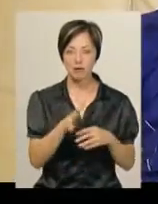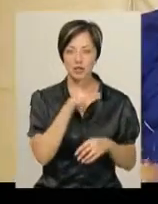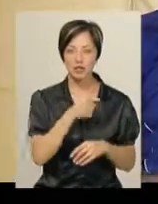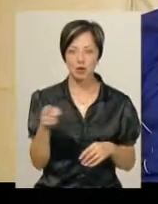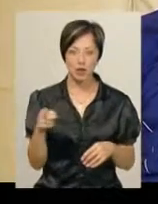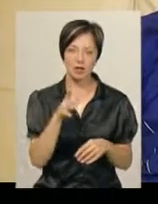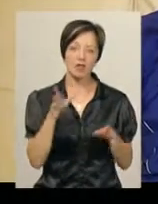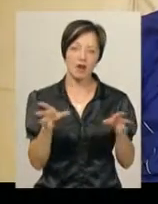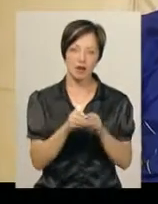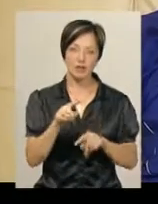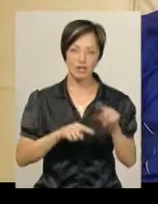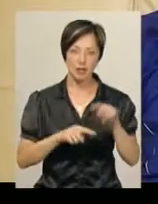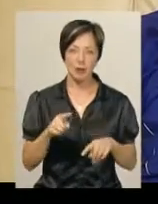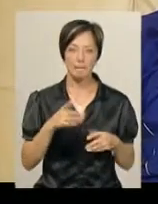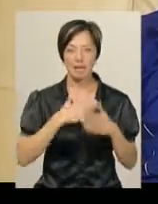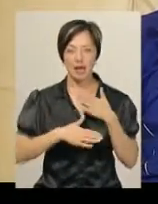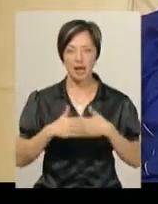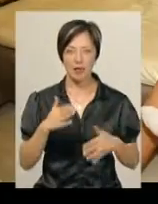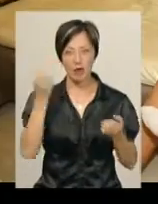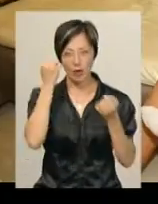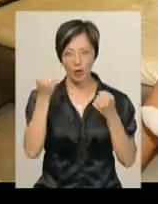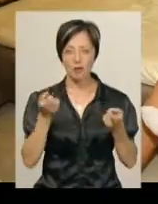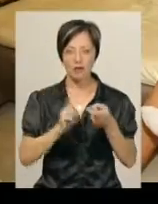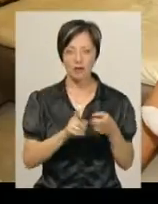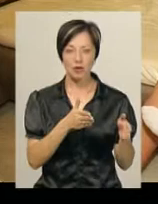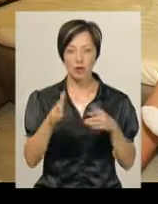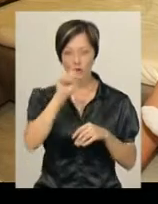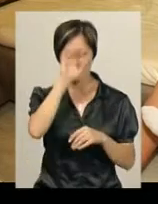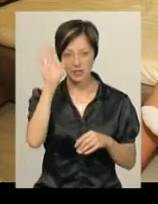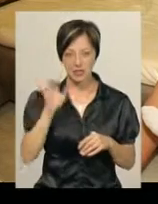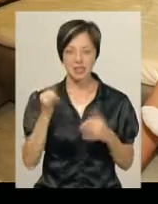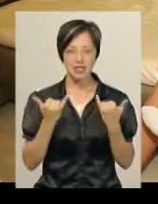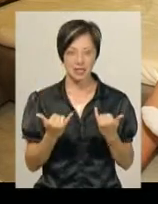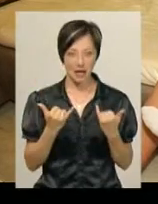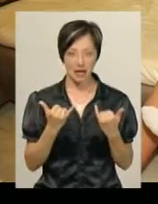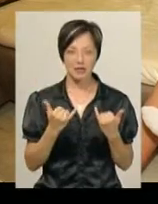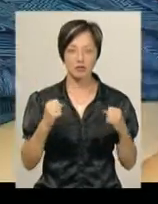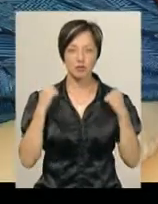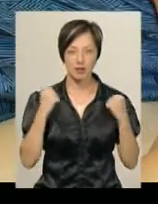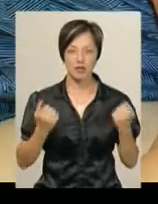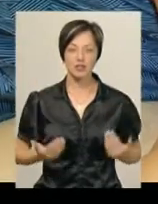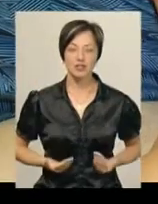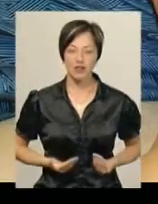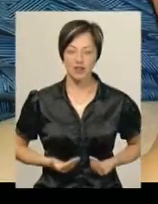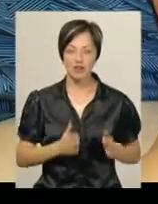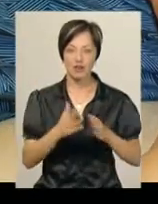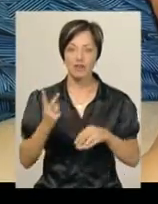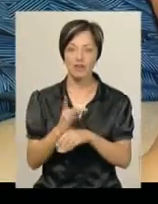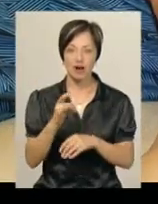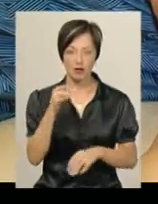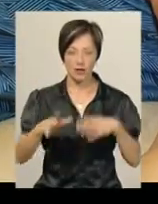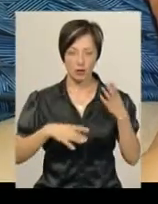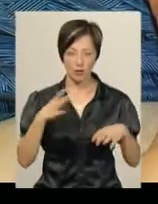проведений із рідними і приємні клопоти, пов'язані з підготовкою до весілля. І навіть зараз атлет живе в режимі дворазових тренувань.